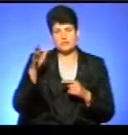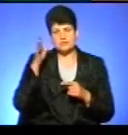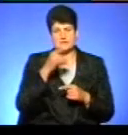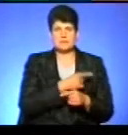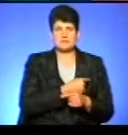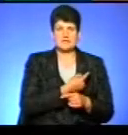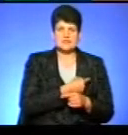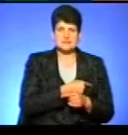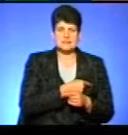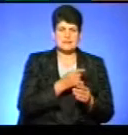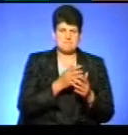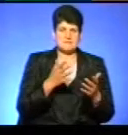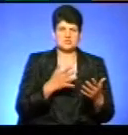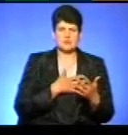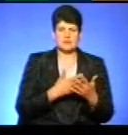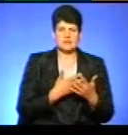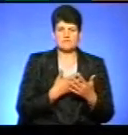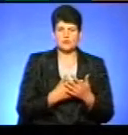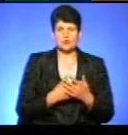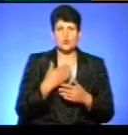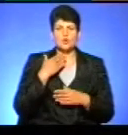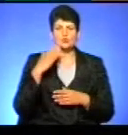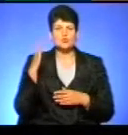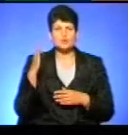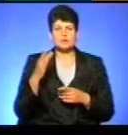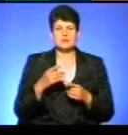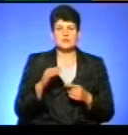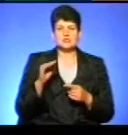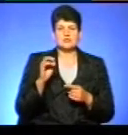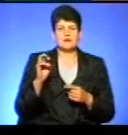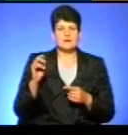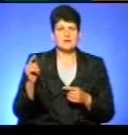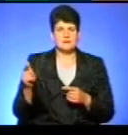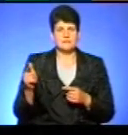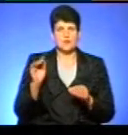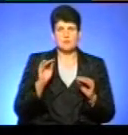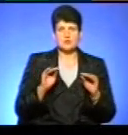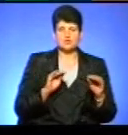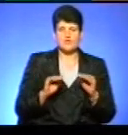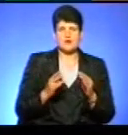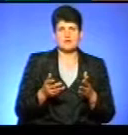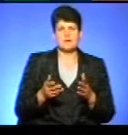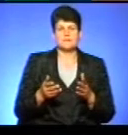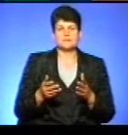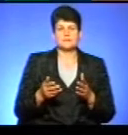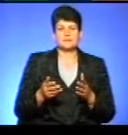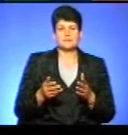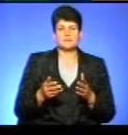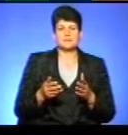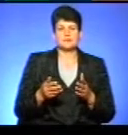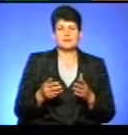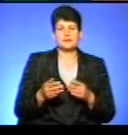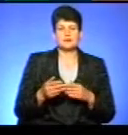медицина найбільше заактивно голосують за проєкти. Ну і знову таки, це житлово-комунальне господарство, облаштування якихось речей. Це облаштування